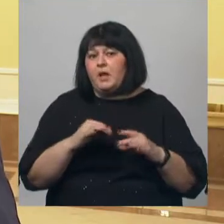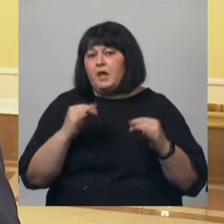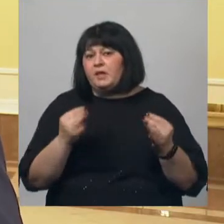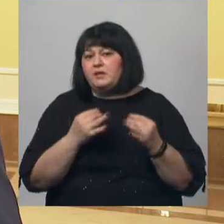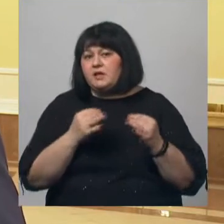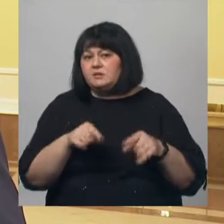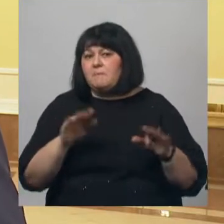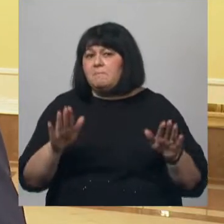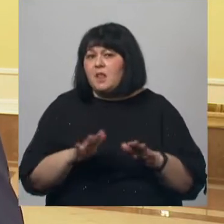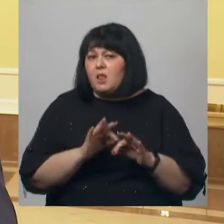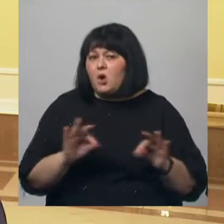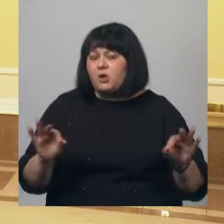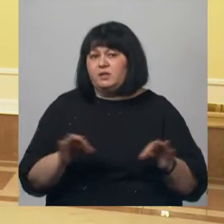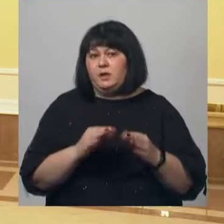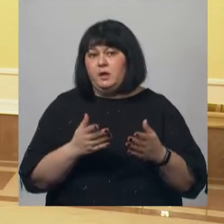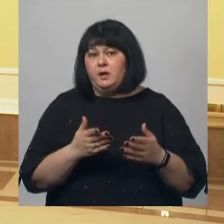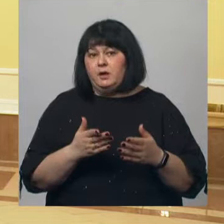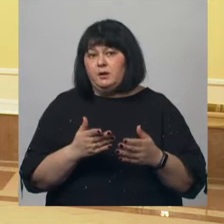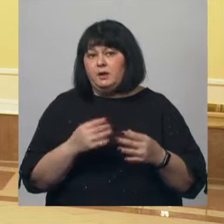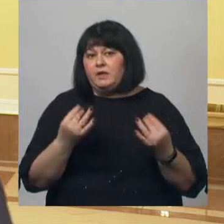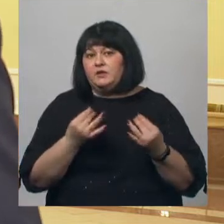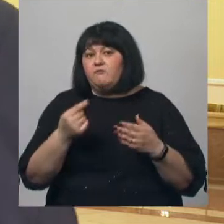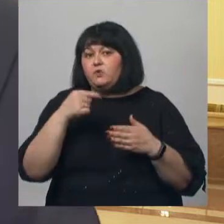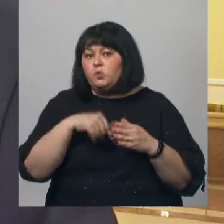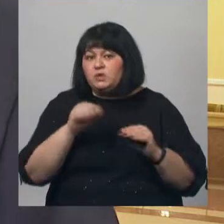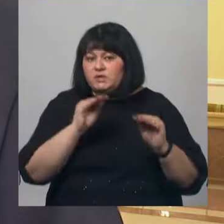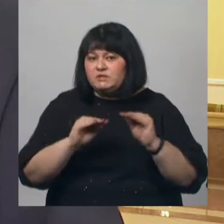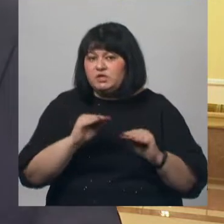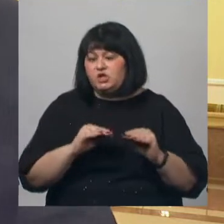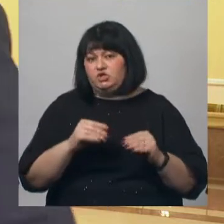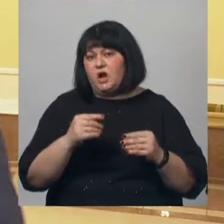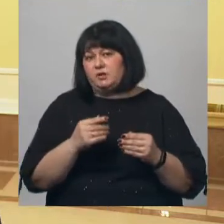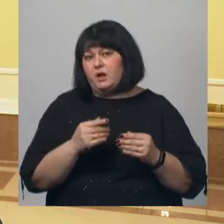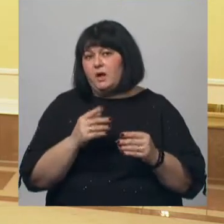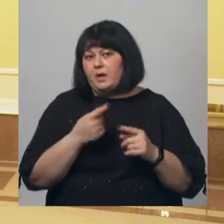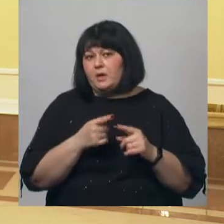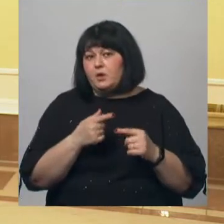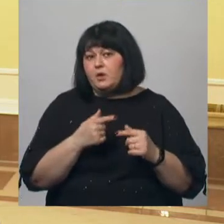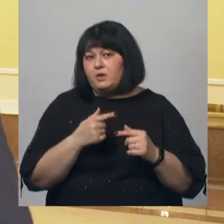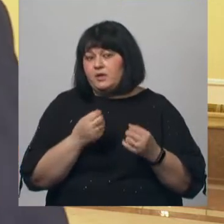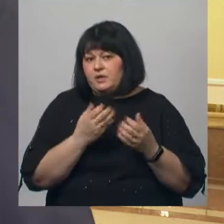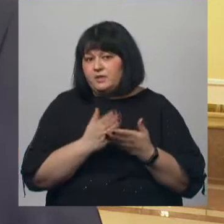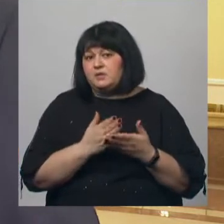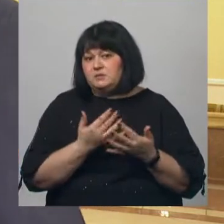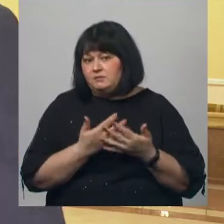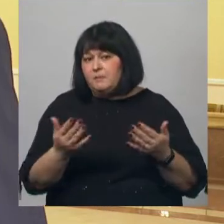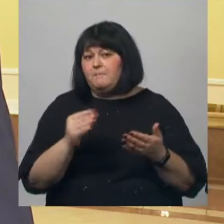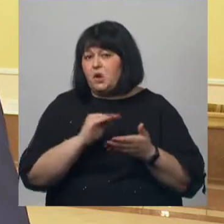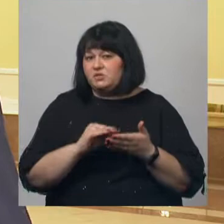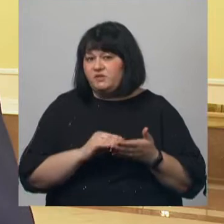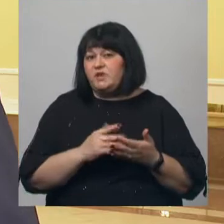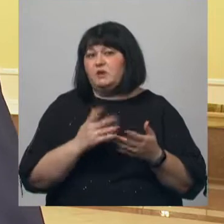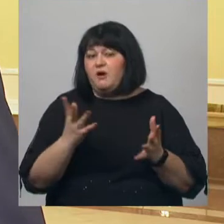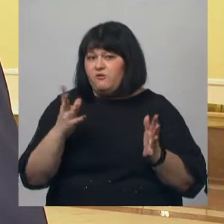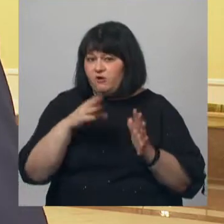они интересные внутренним содержанием. И поэтому некоторые произведения, в основном песни, прочно